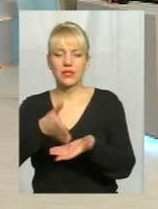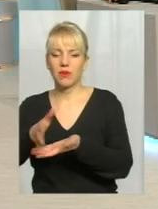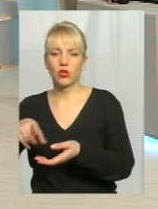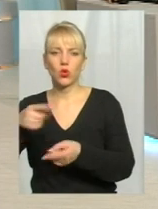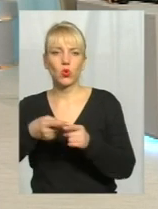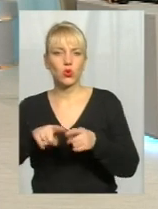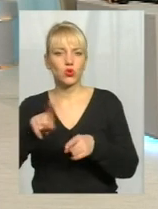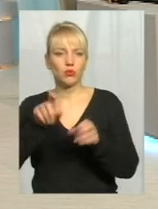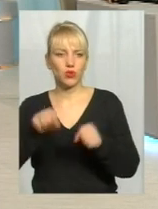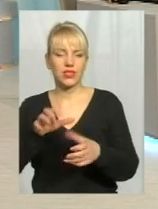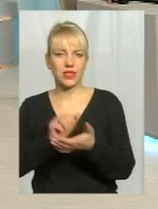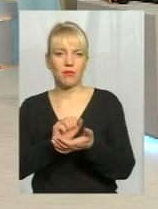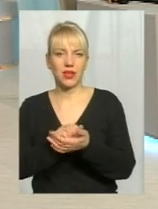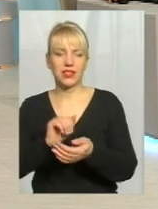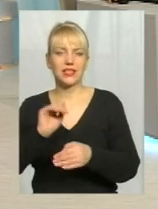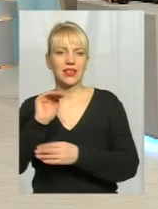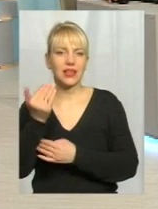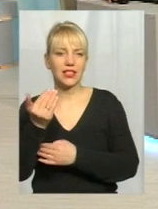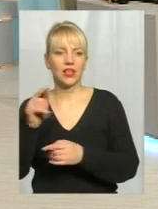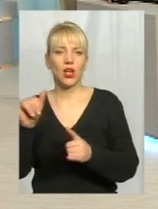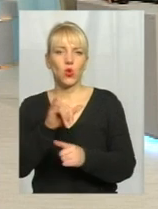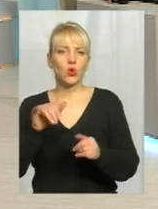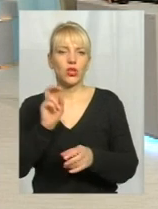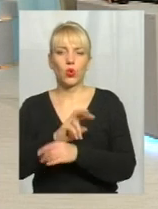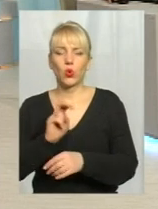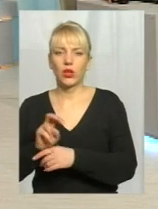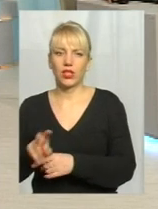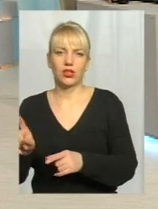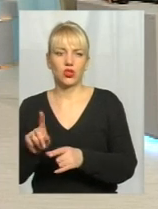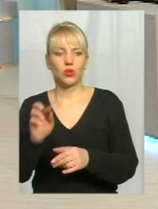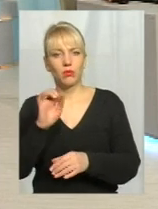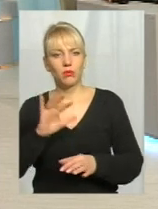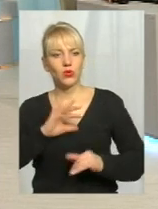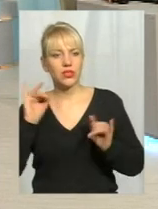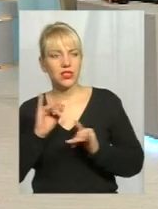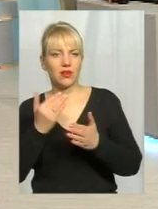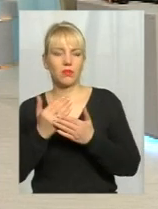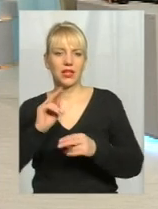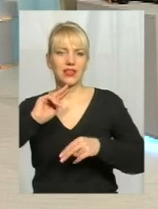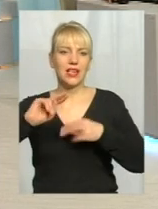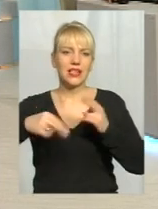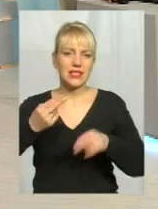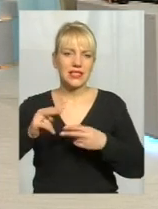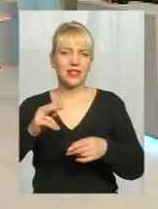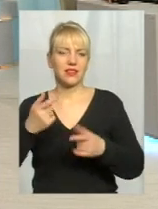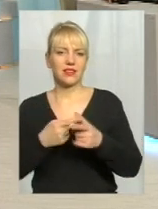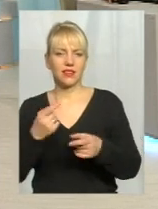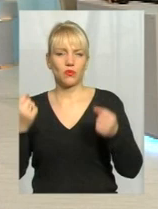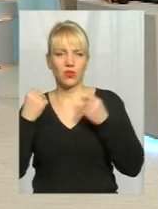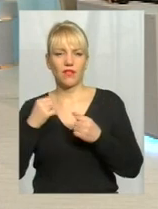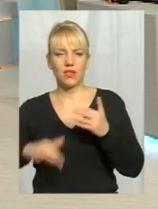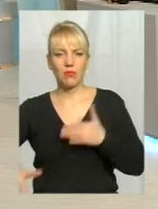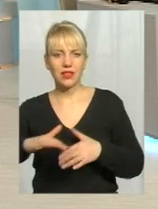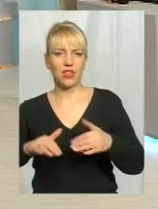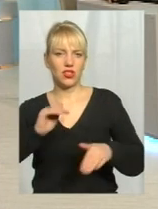дитина може займатися, чим, куди вона може ходити, що їй було б цікаво, цирки, спортивні майданчики, басейн,